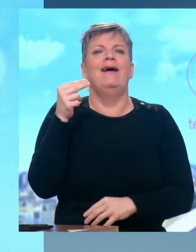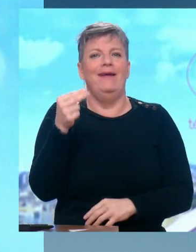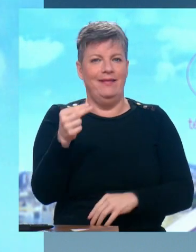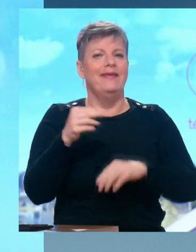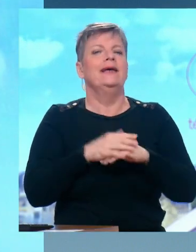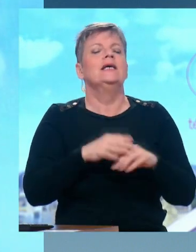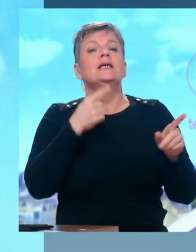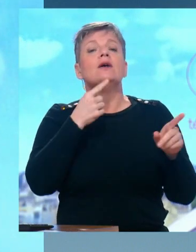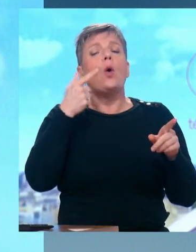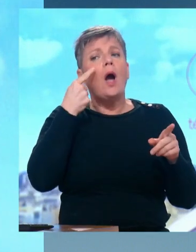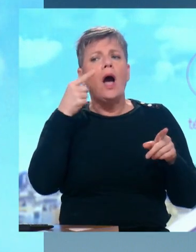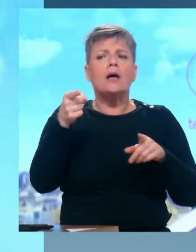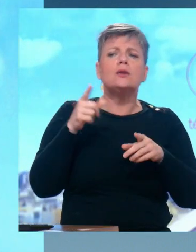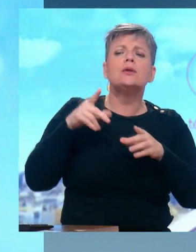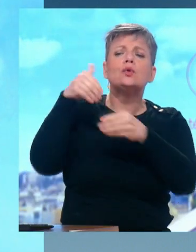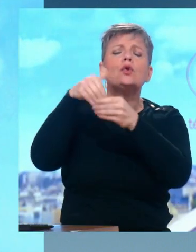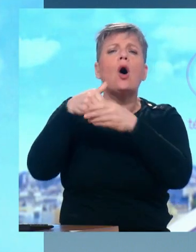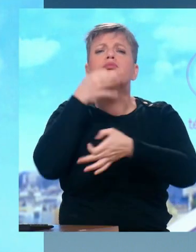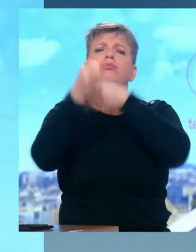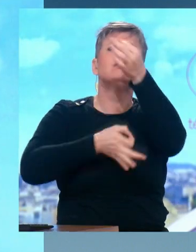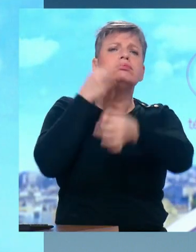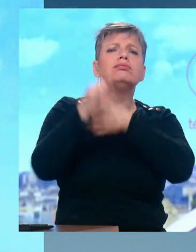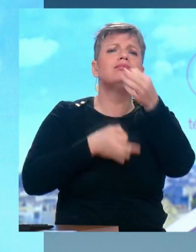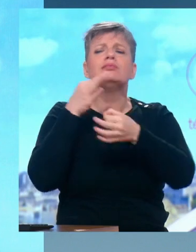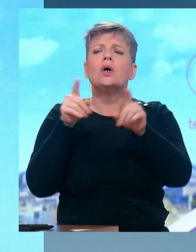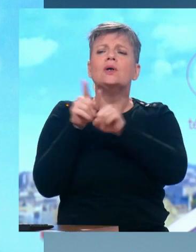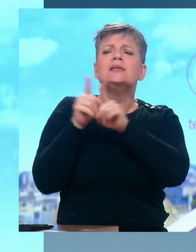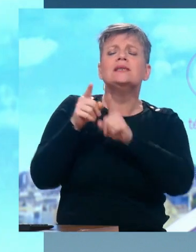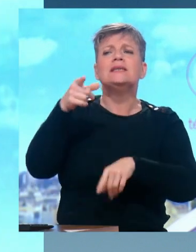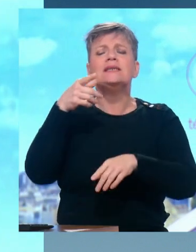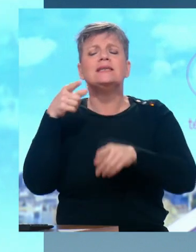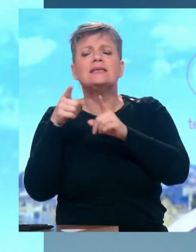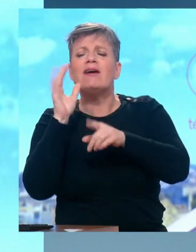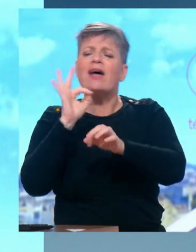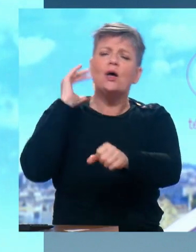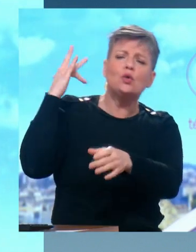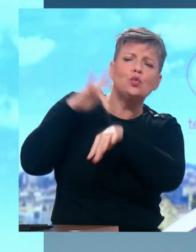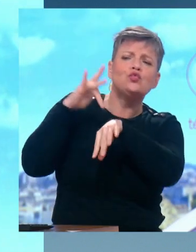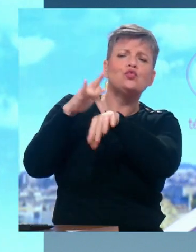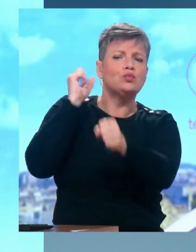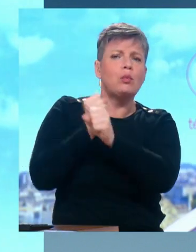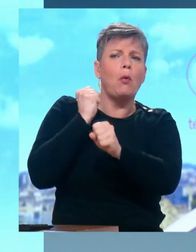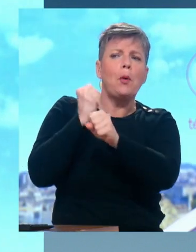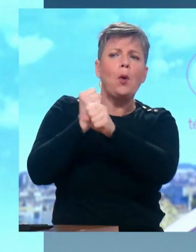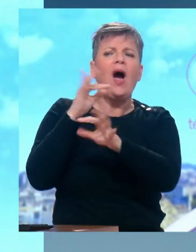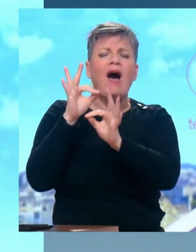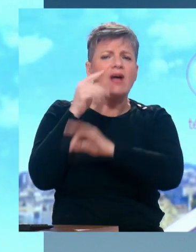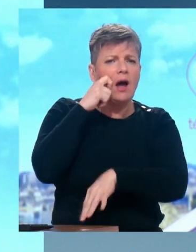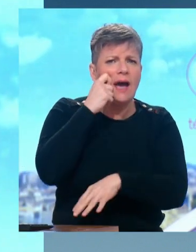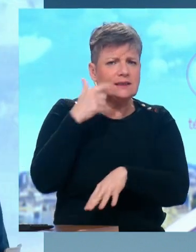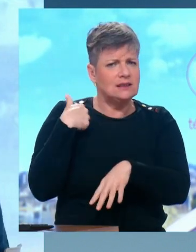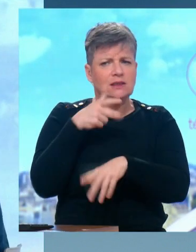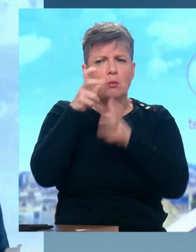propos, les condamnations qu'ont eu une part de ces dirigeants. pour le distinguo entre l'histoire du parti et la situation depuis un mois. – moi,